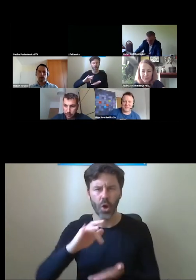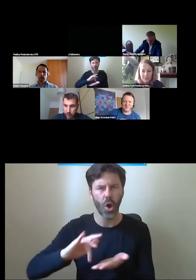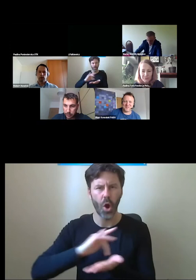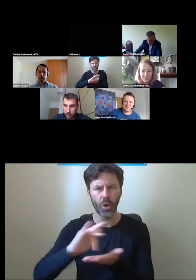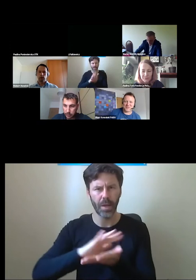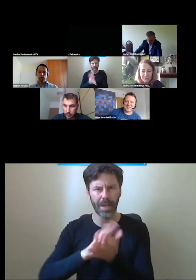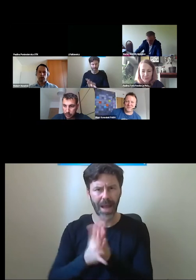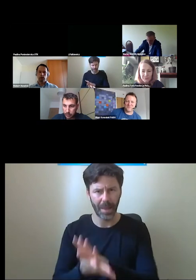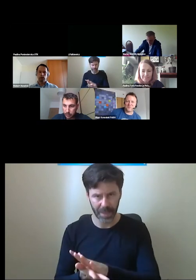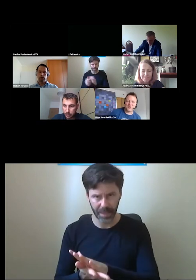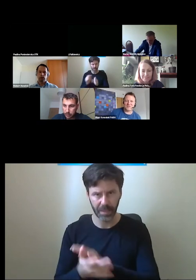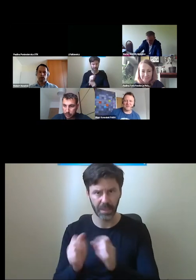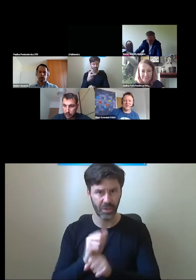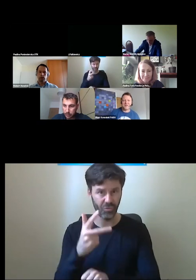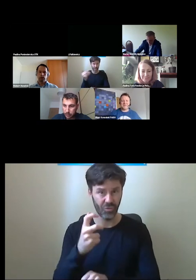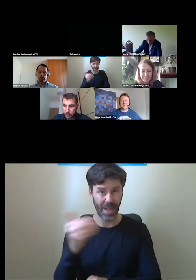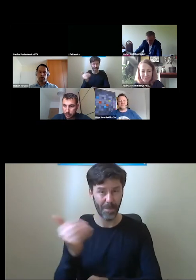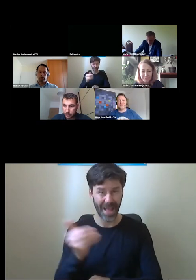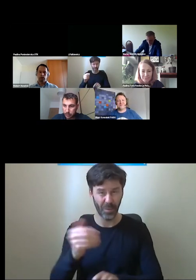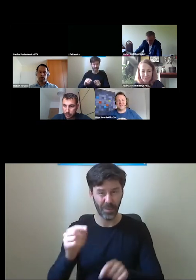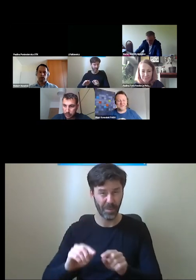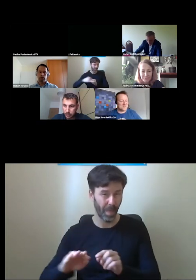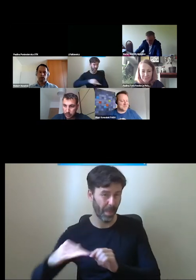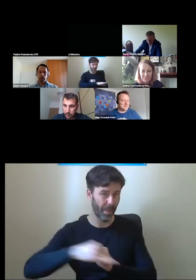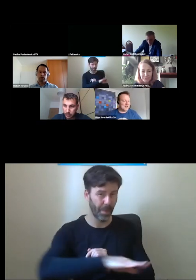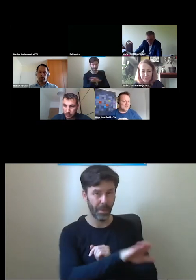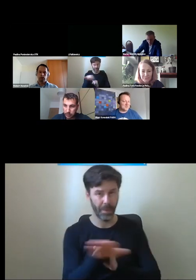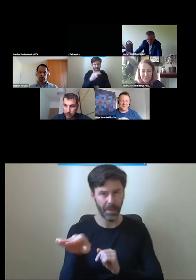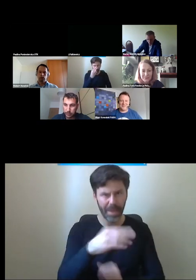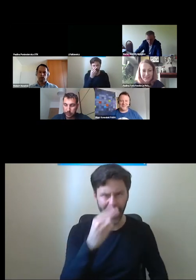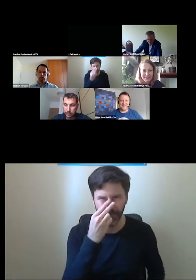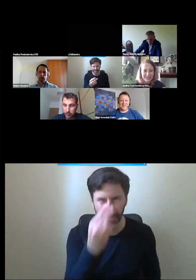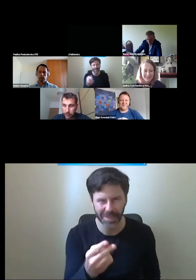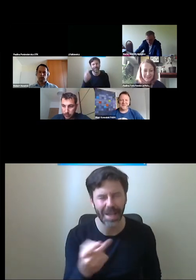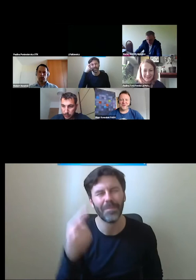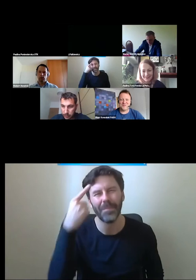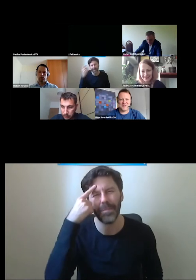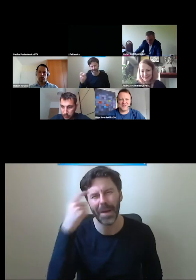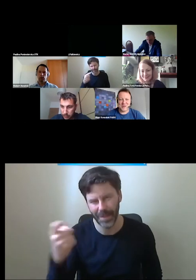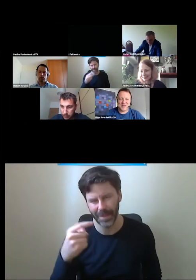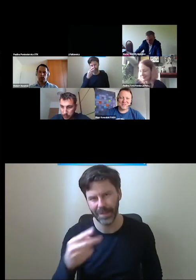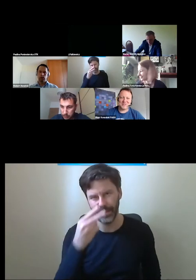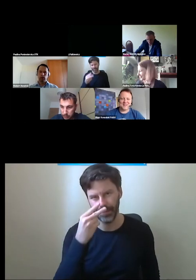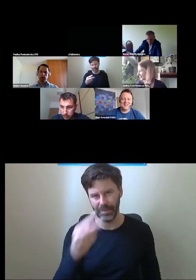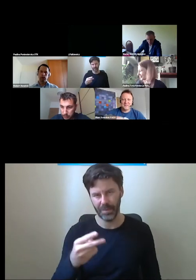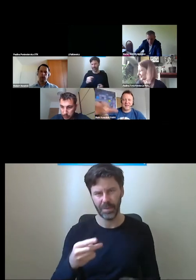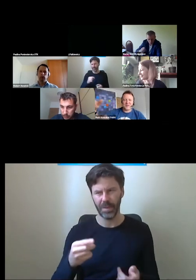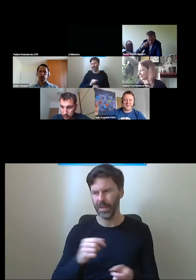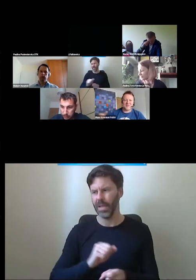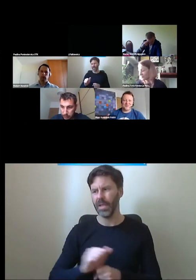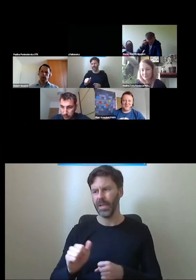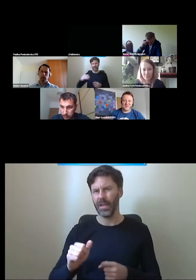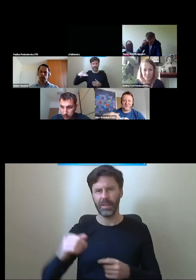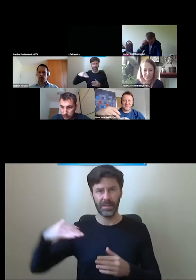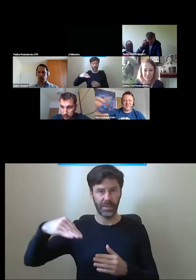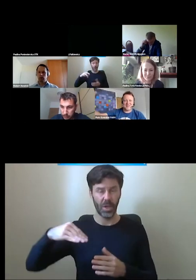nachylenie i przez to 300 metrów długości. Teraz sobie wspomniałem, że ja też widziałem taką i ona wychodzi wręcz tam aż za teren